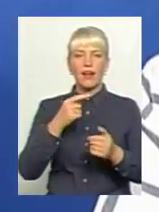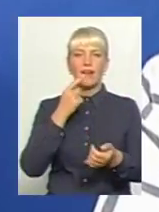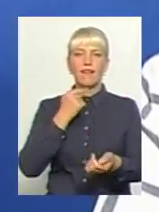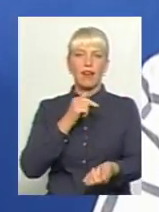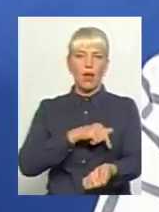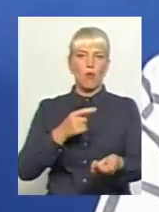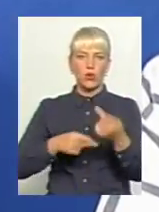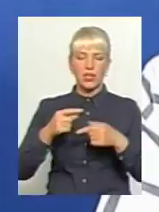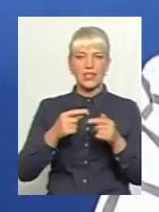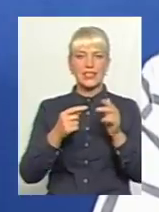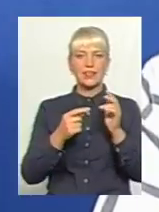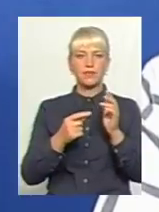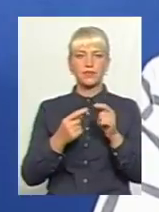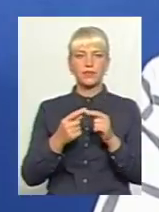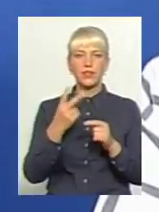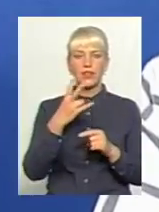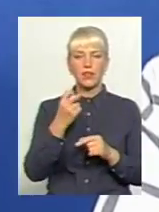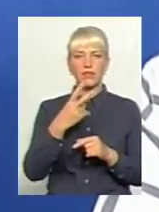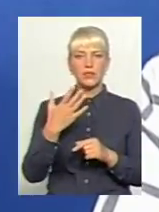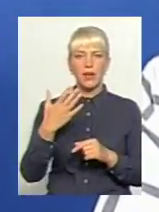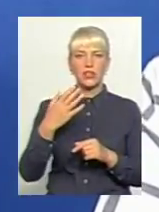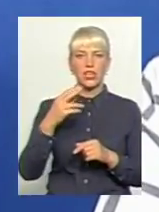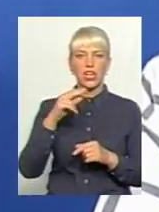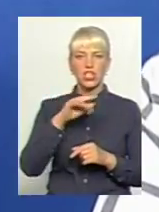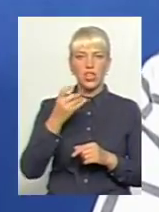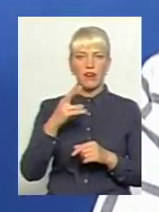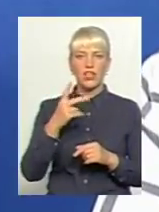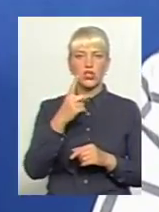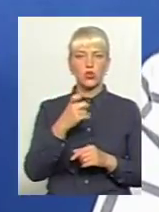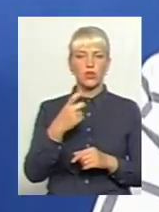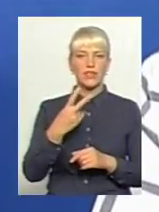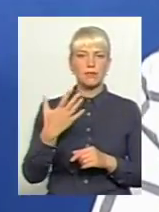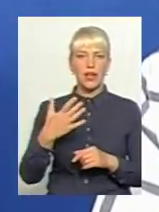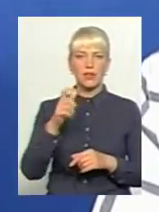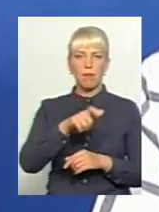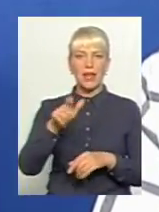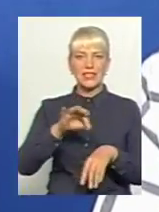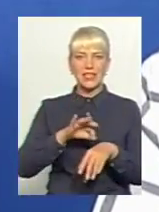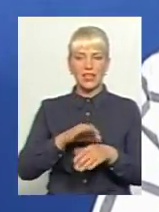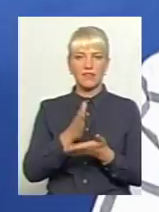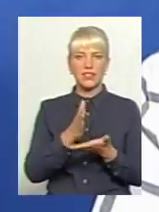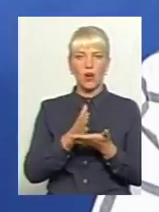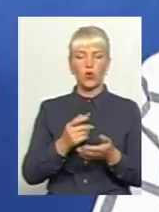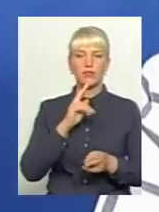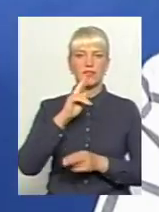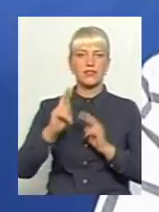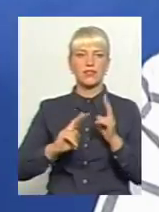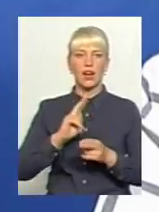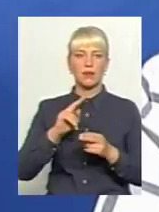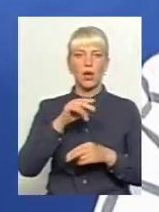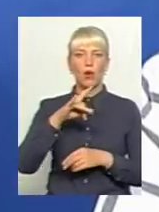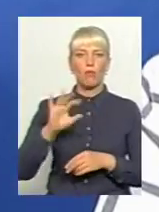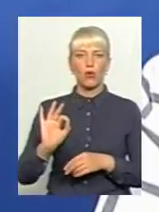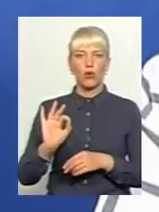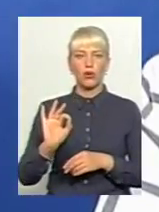пацієнтів, на 25 червня у нас 179 пацієнтів знаходиться. Скажімо, скарг про